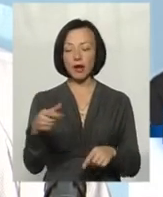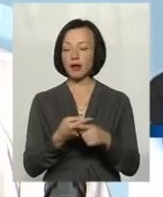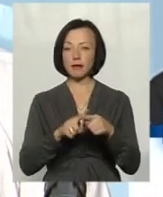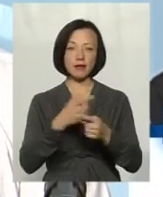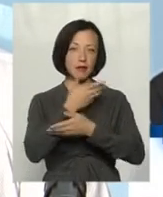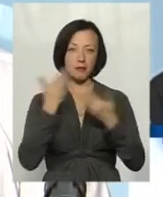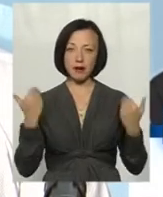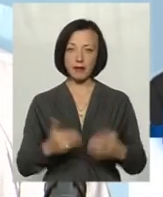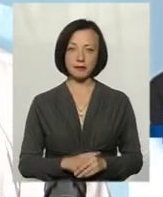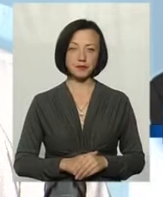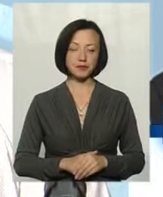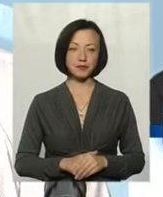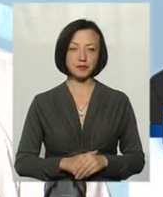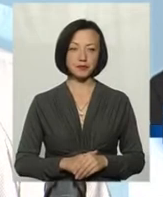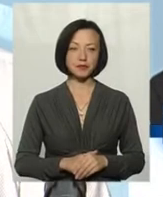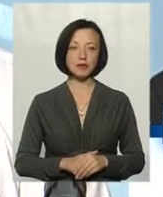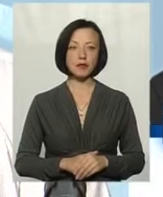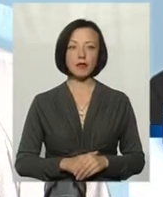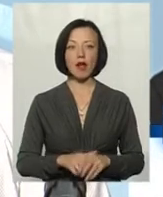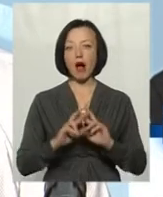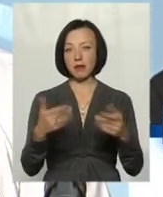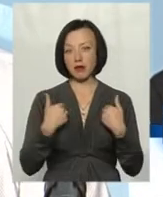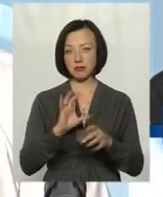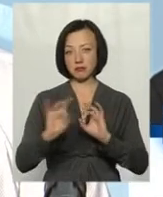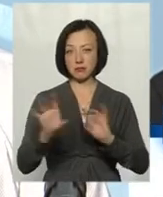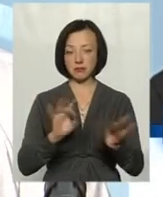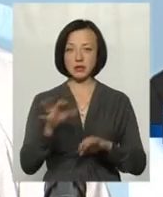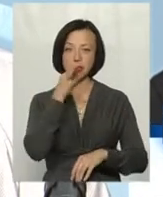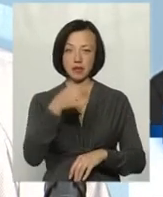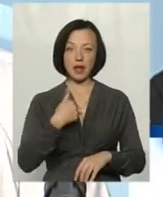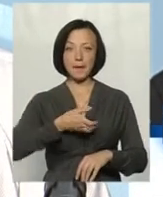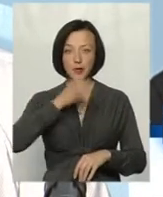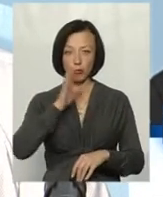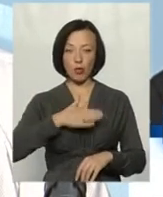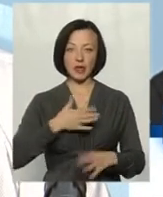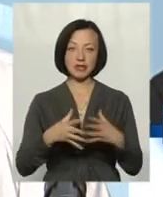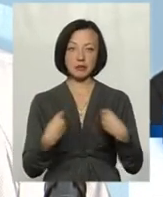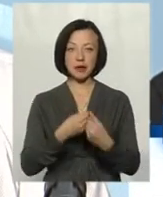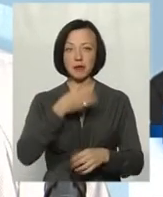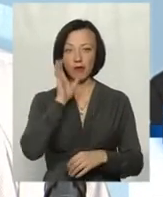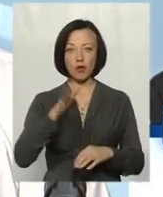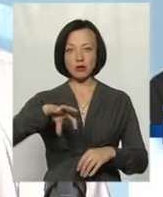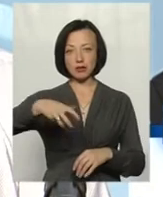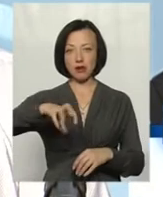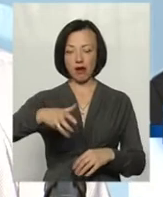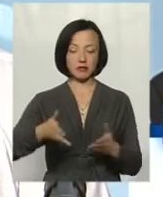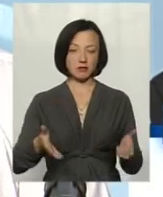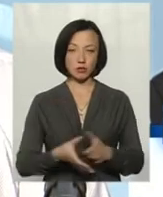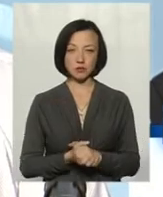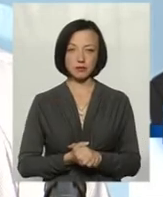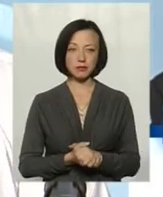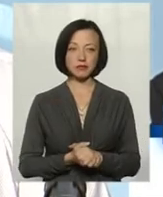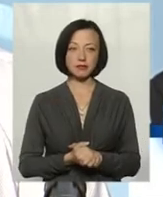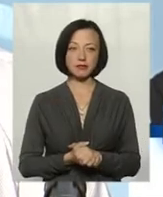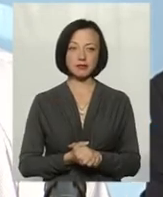не додавляє. В вигляді реклами скажу, я п'ю, і моя сім'я п'ємо воду тільки з крану. Я